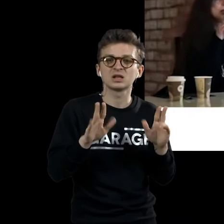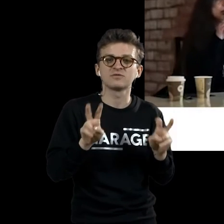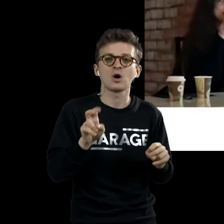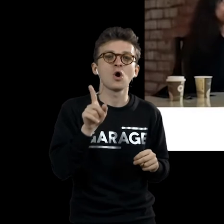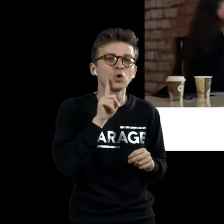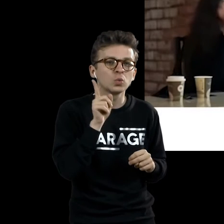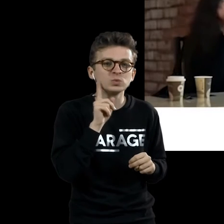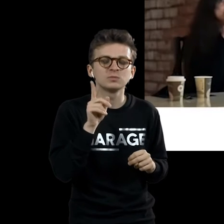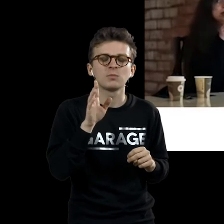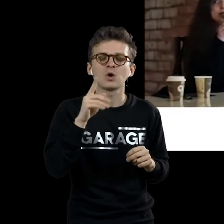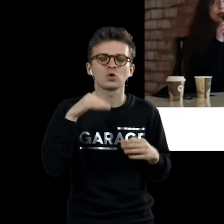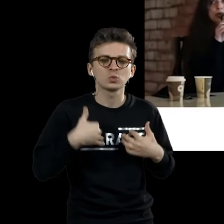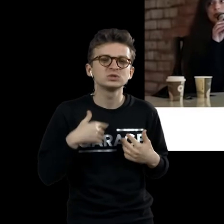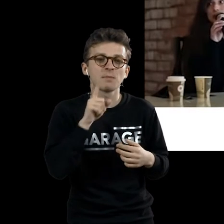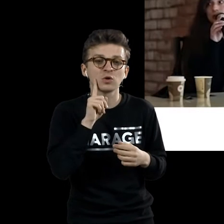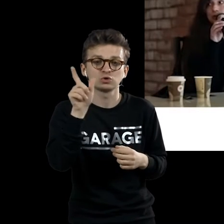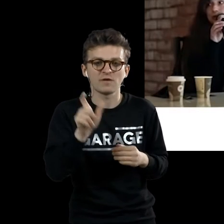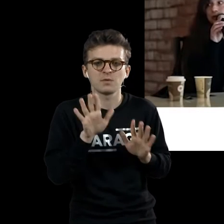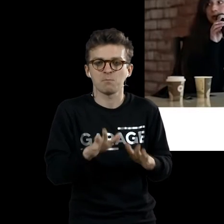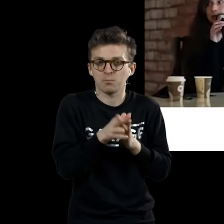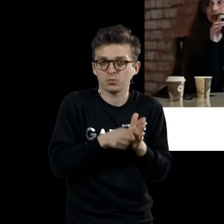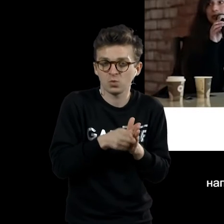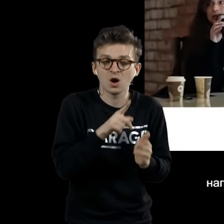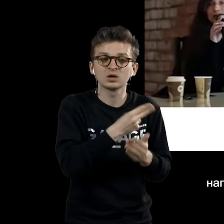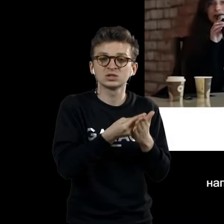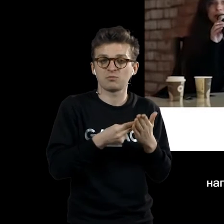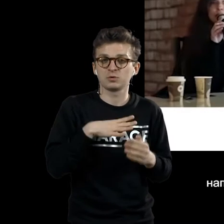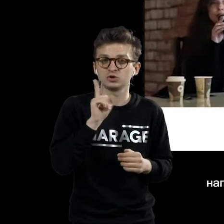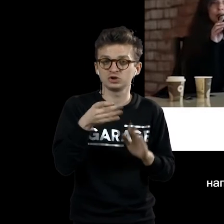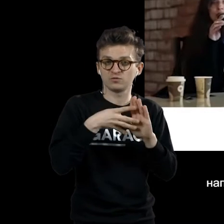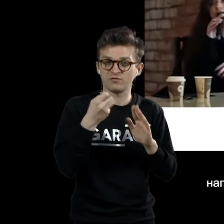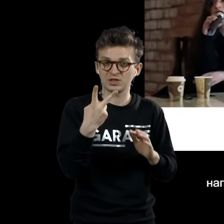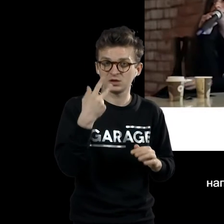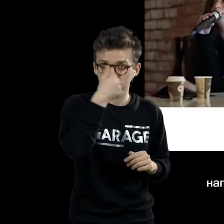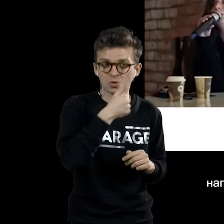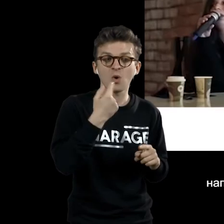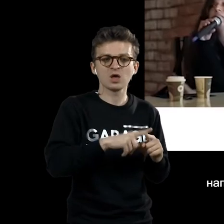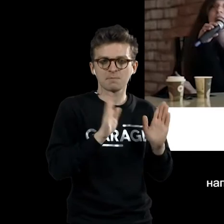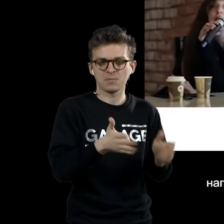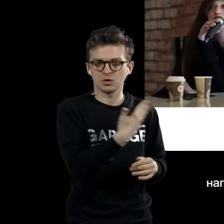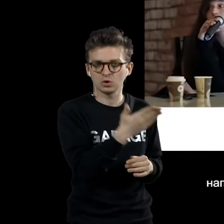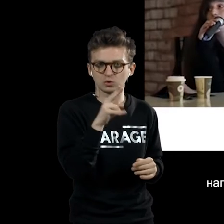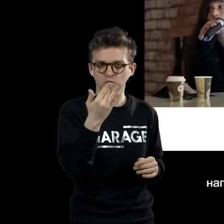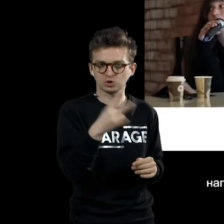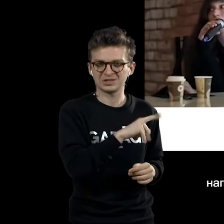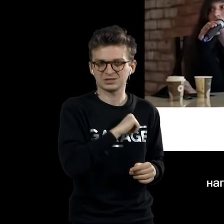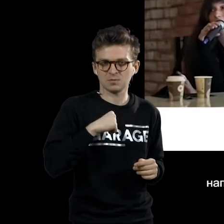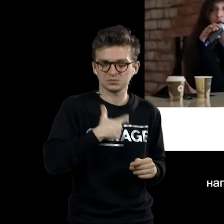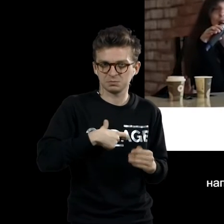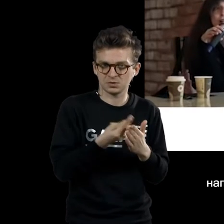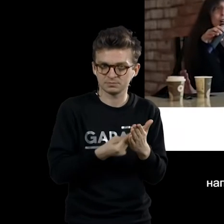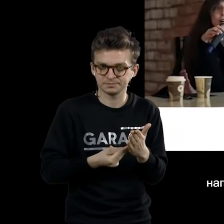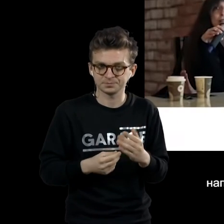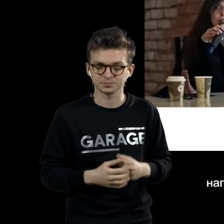картина эта называется «Грустный молодой человек в поезде». Написана она в 1912 году и является она автопортретом